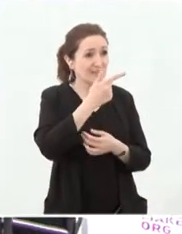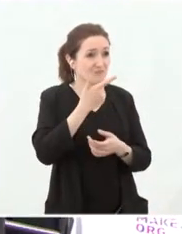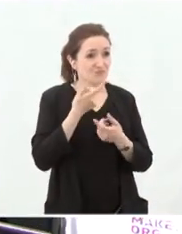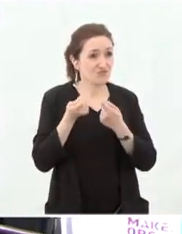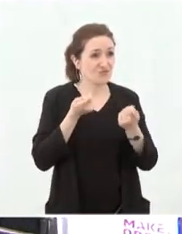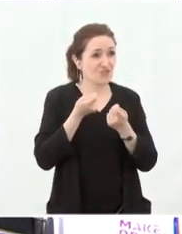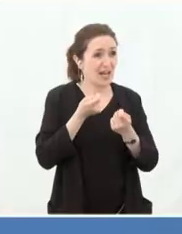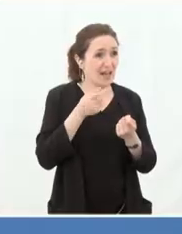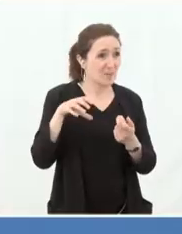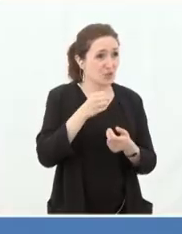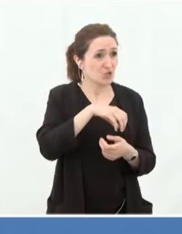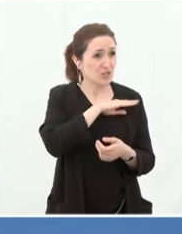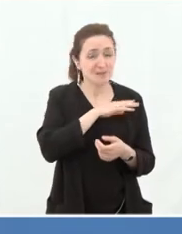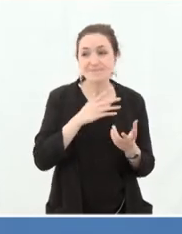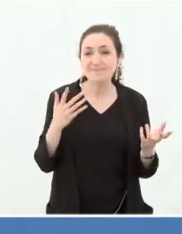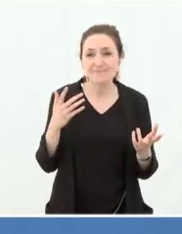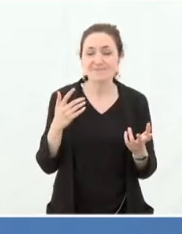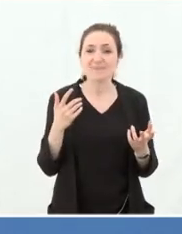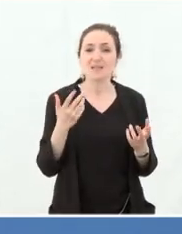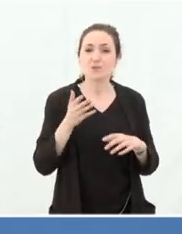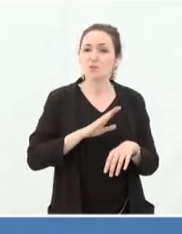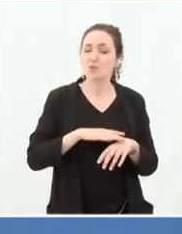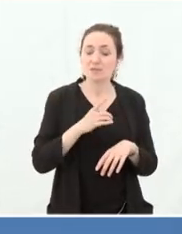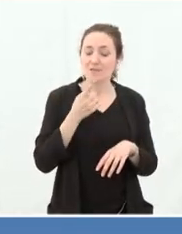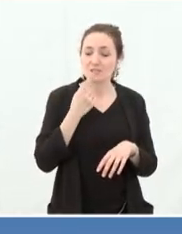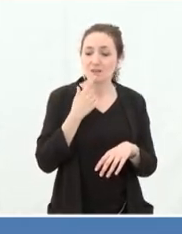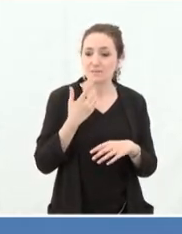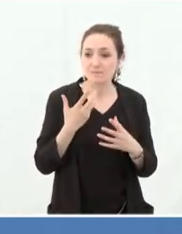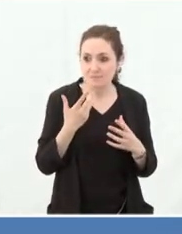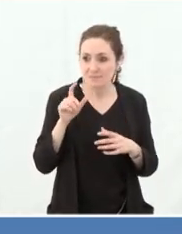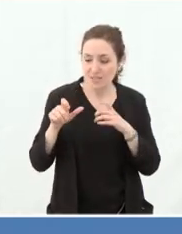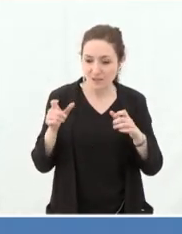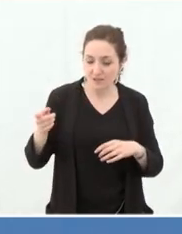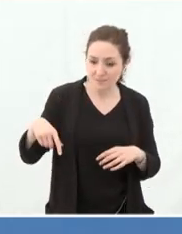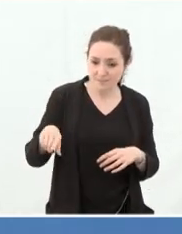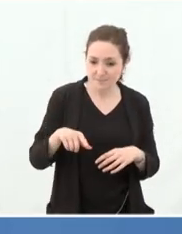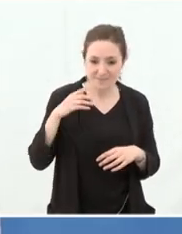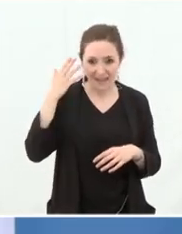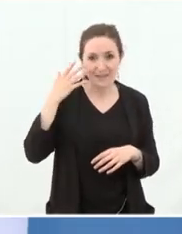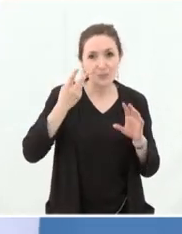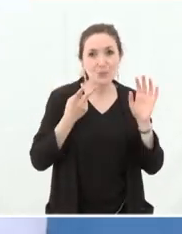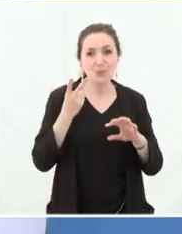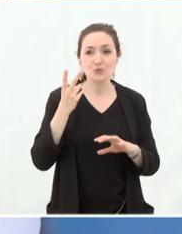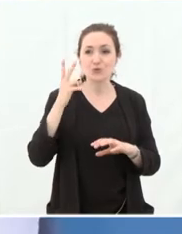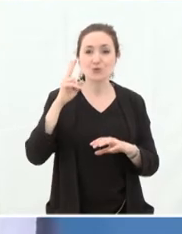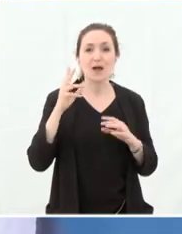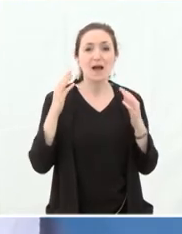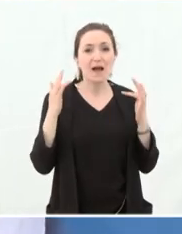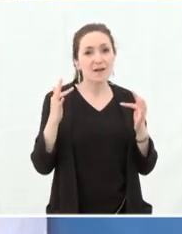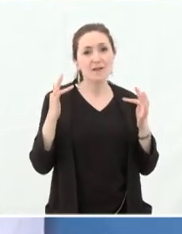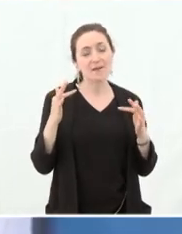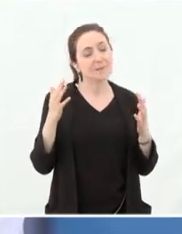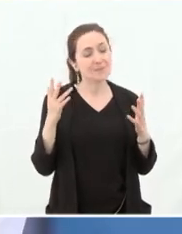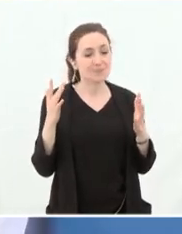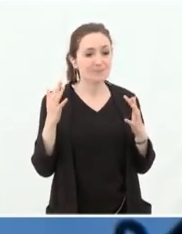nous allons devoir nous poser la question de qu'est-ce que ça veut dire comme acteurs humanitaires quand on voit des gens s'inquiéter de plus en plus par rapport à leurs